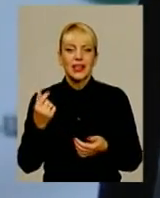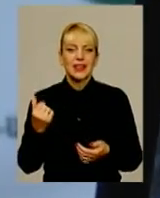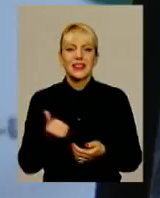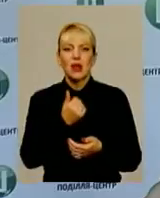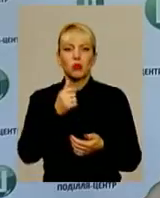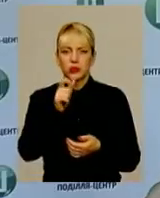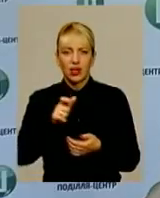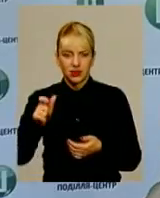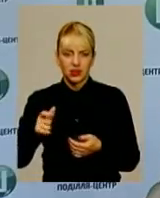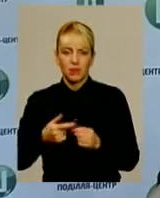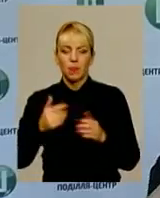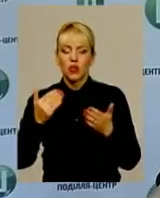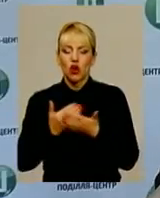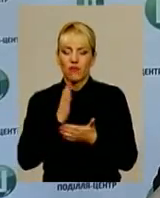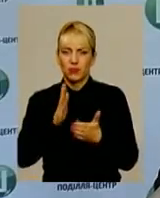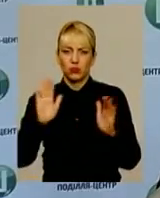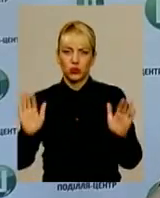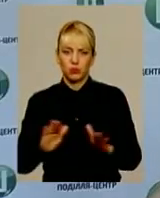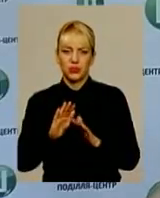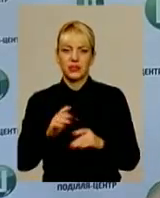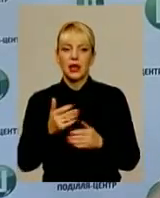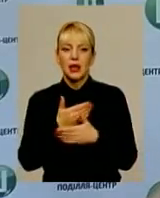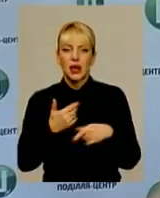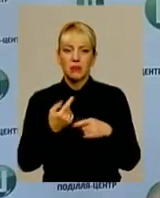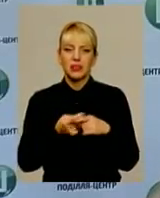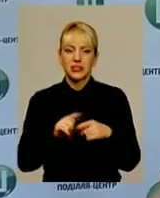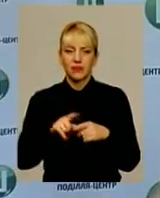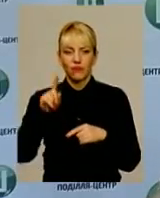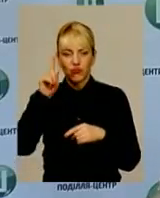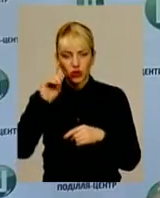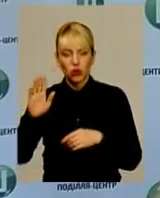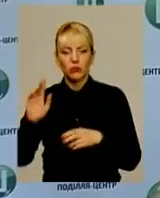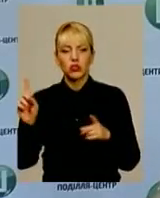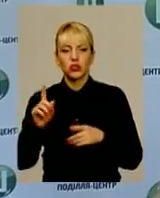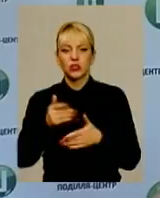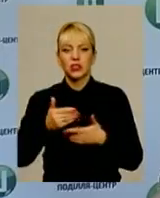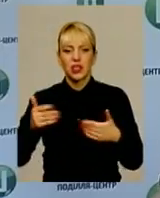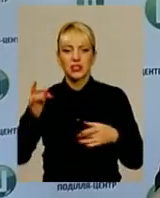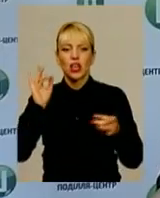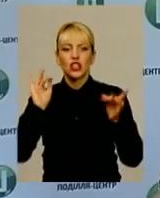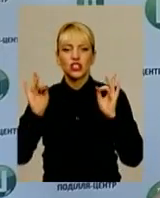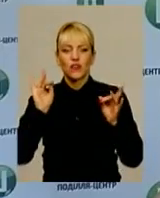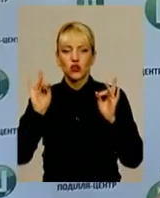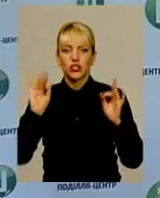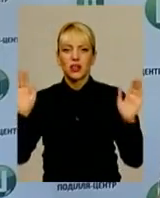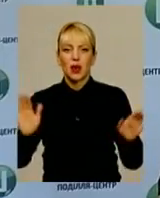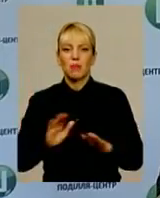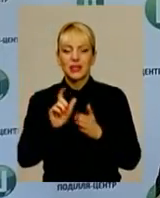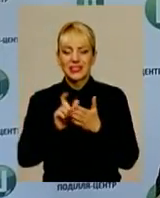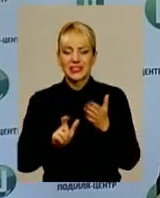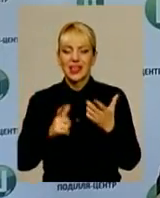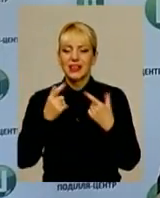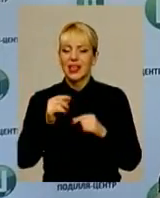пісні, звичайно, будуть. Ми саме тим і відомі, що в нас звучать пісні, які ще ніде не звучали. Це